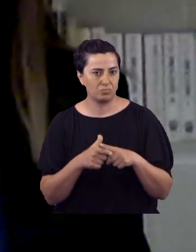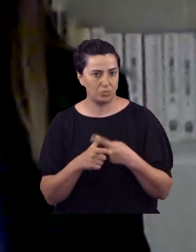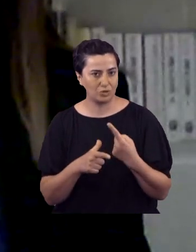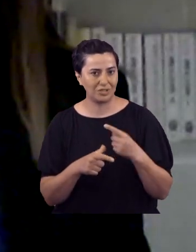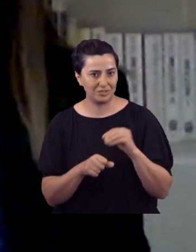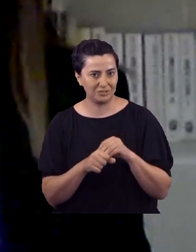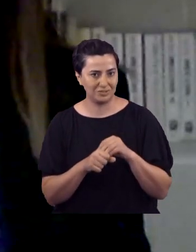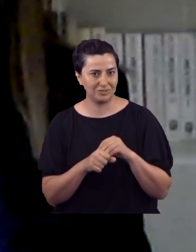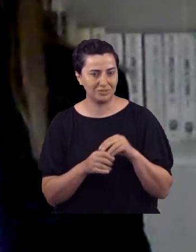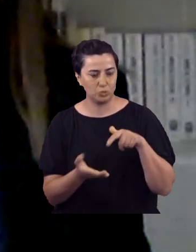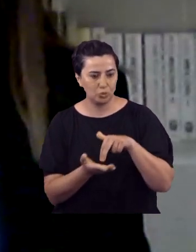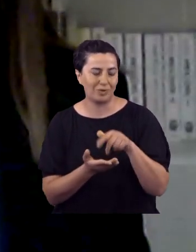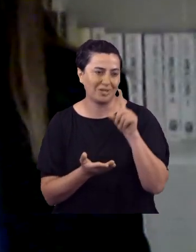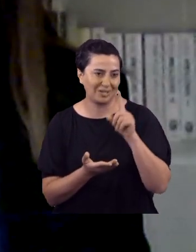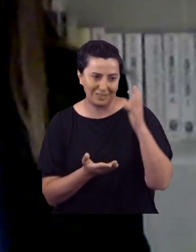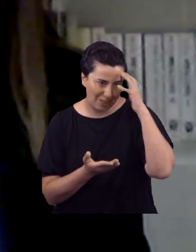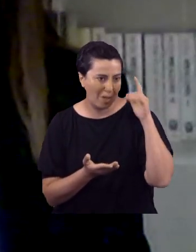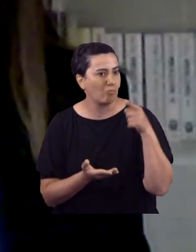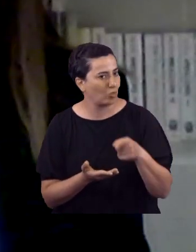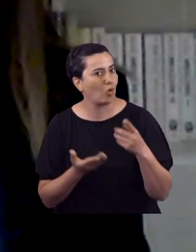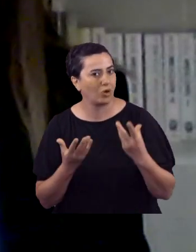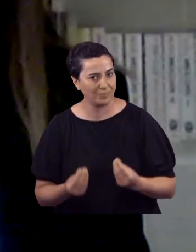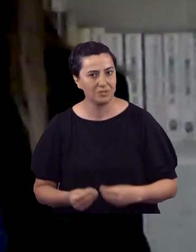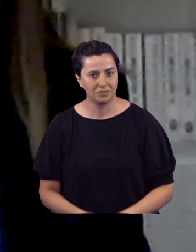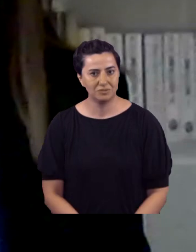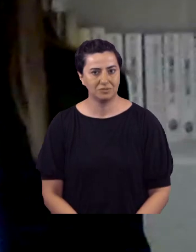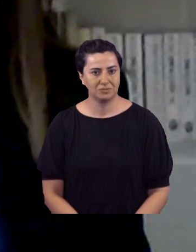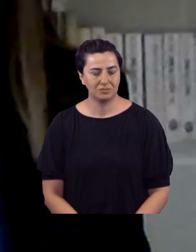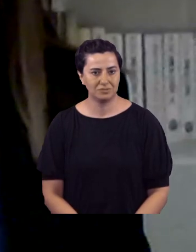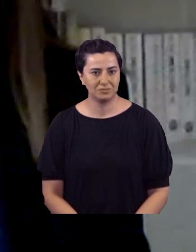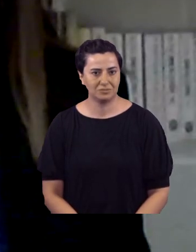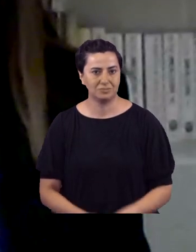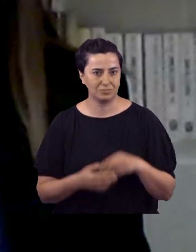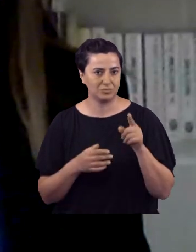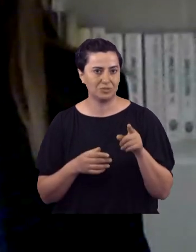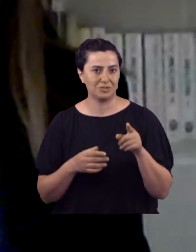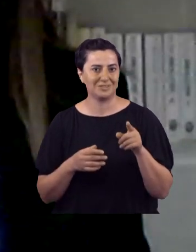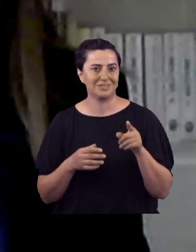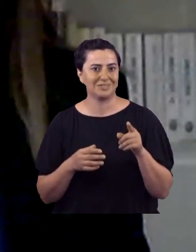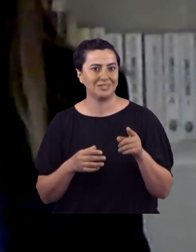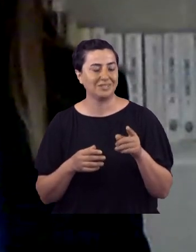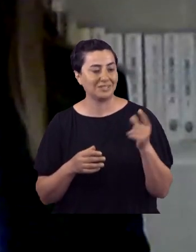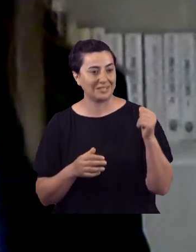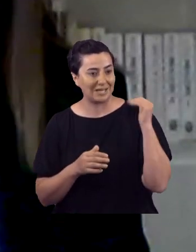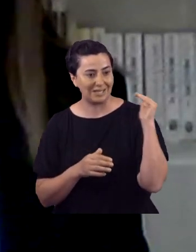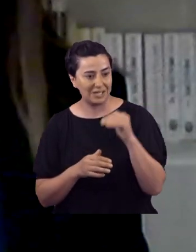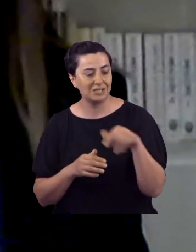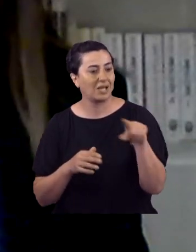ilerlemesinde de en önemli duruşu belirleyen unsurlardan bir tanesi.